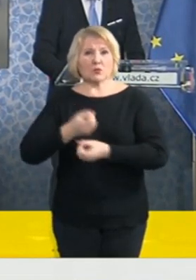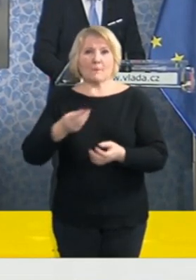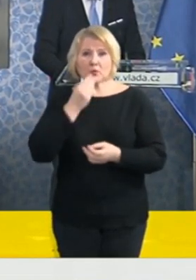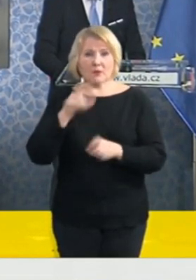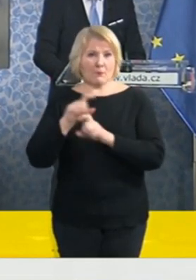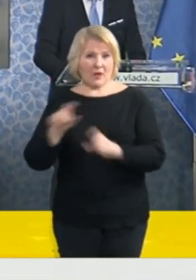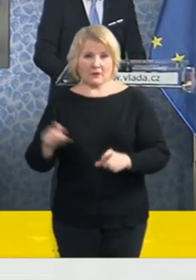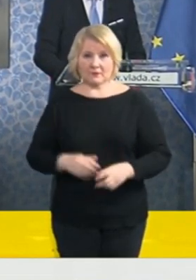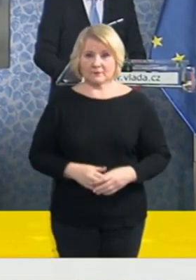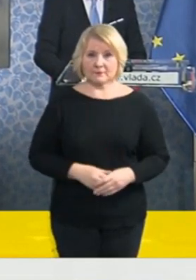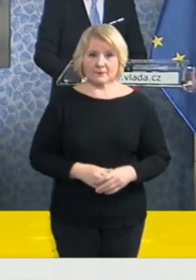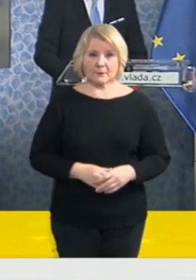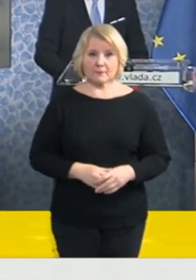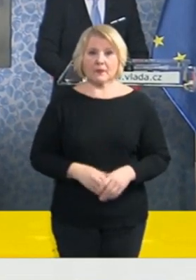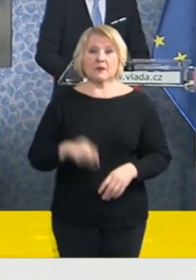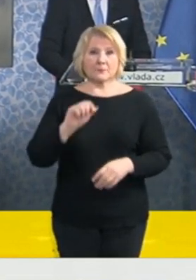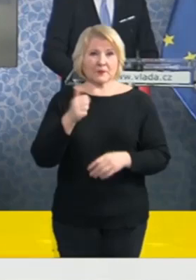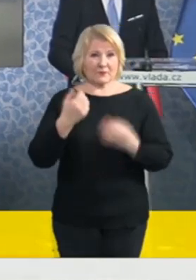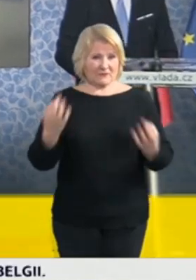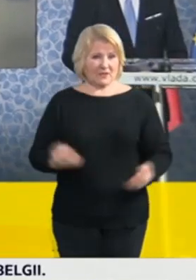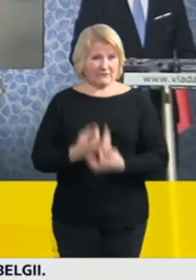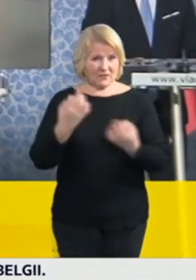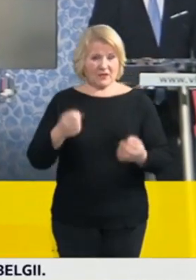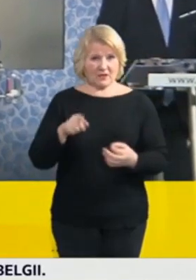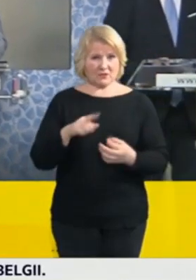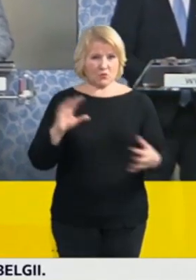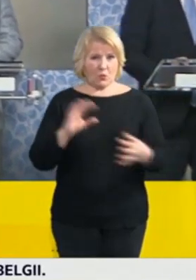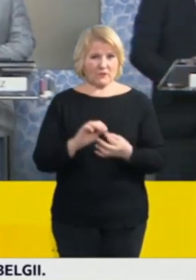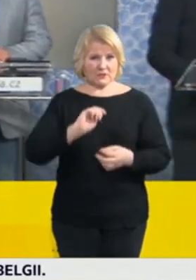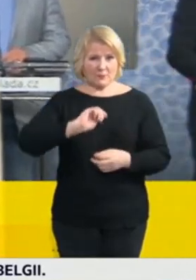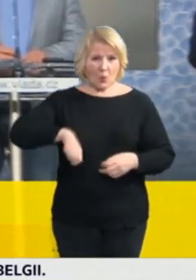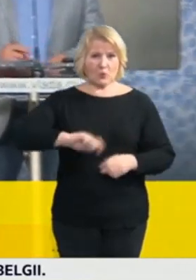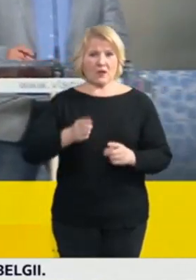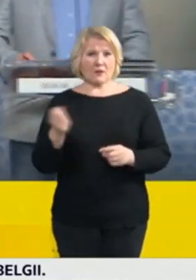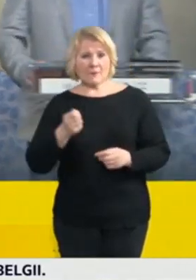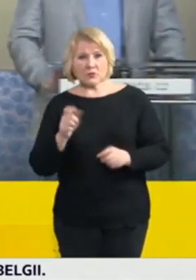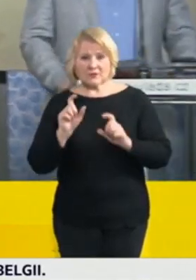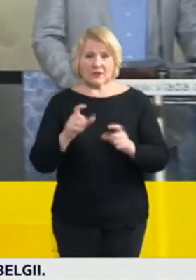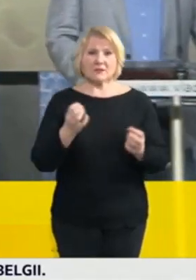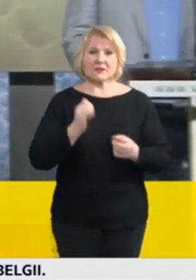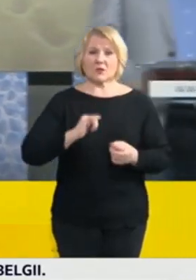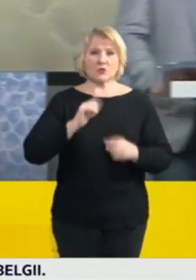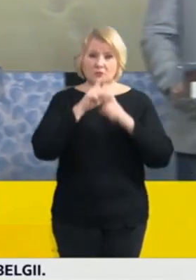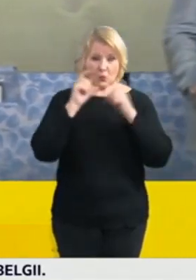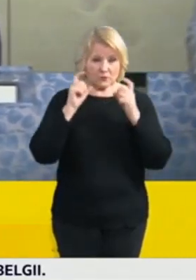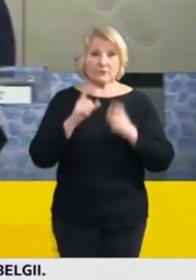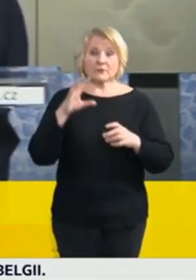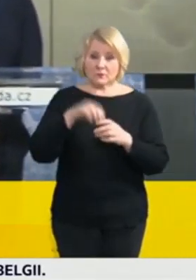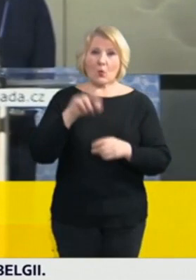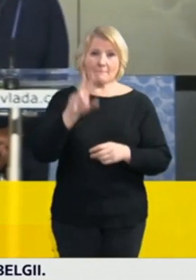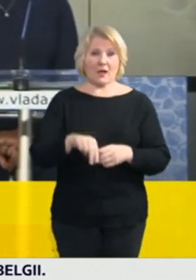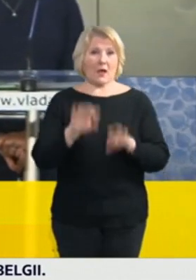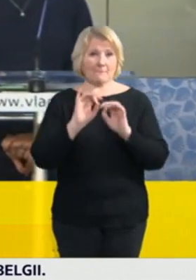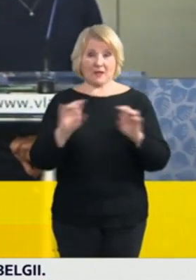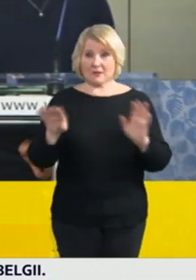Ten první dotaz, který se týká sankcí, je zejména stanoven v tom pandemickém zákoně, kde jsou